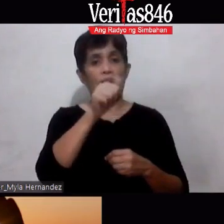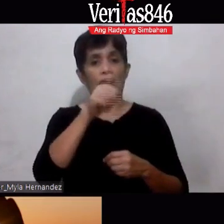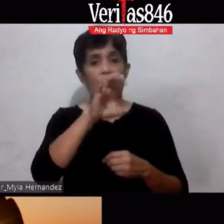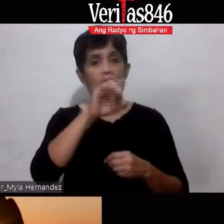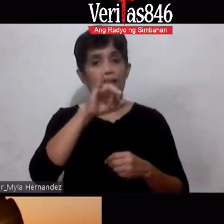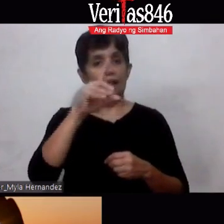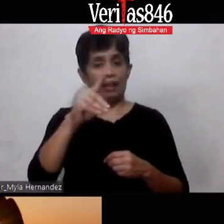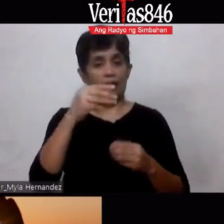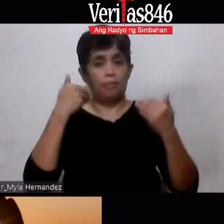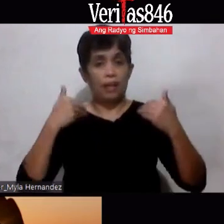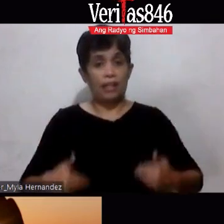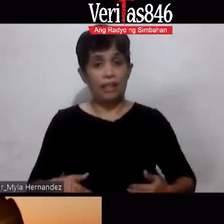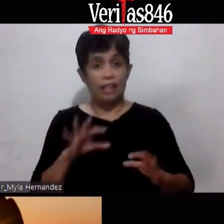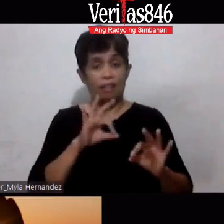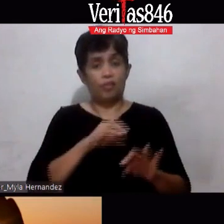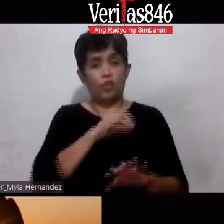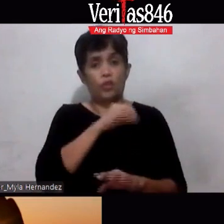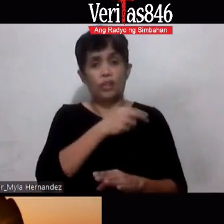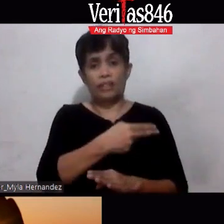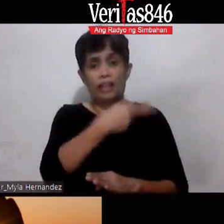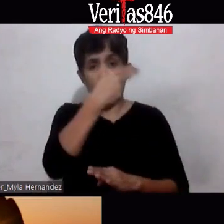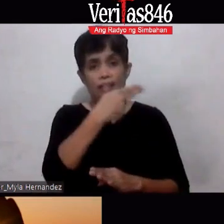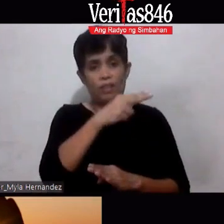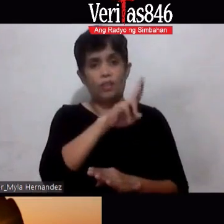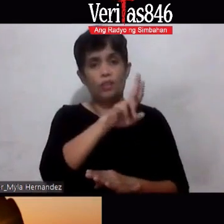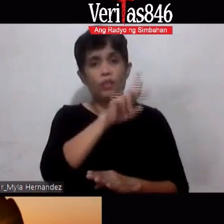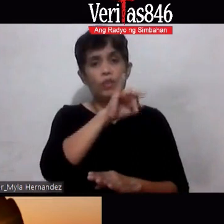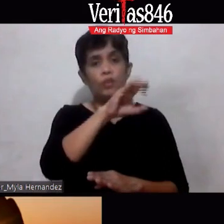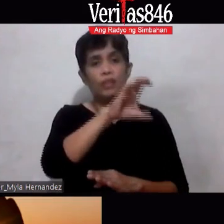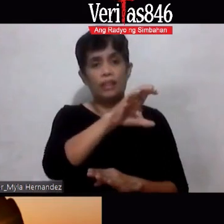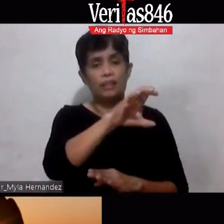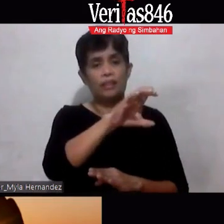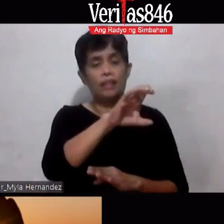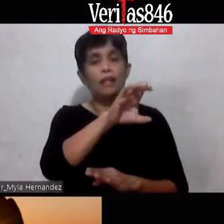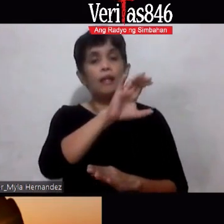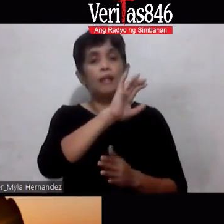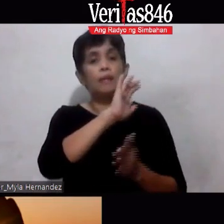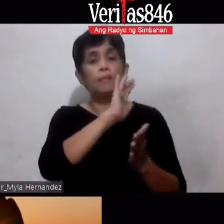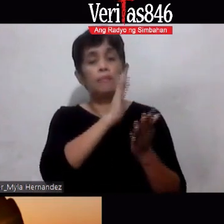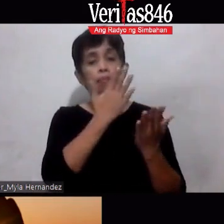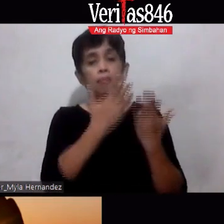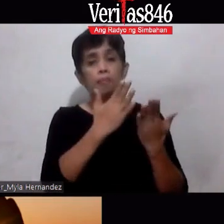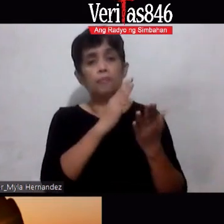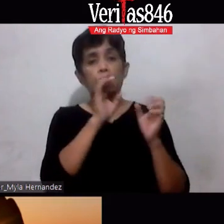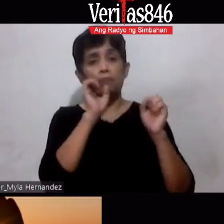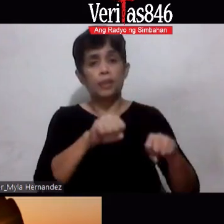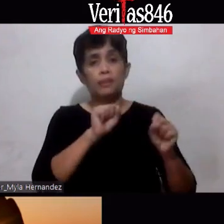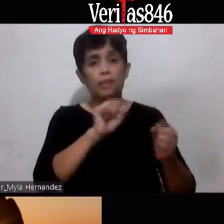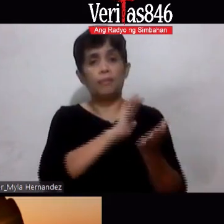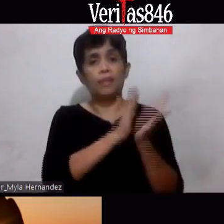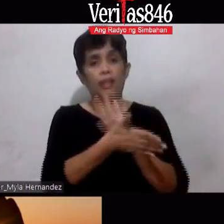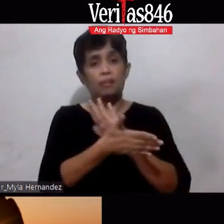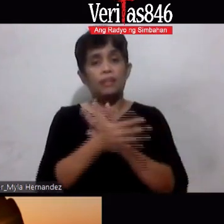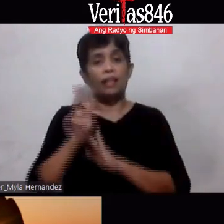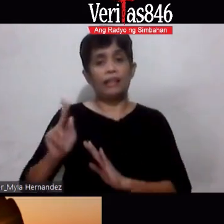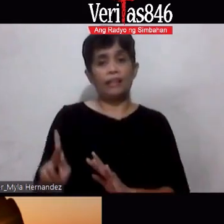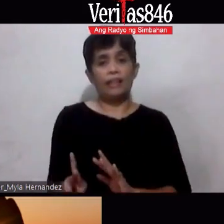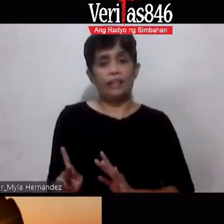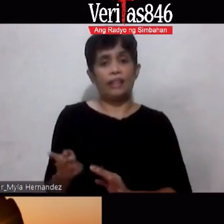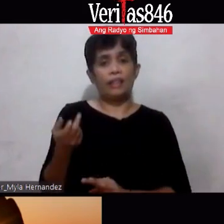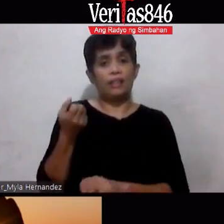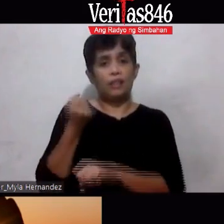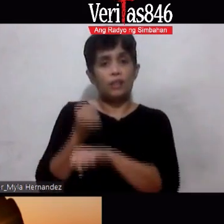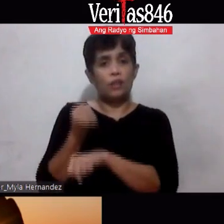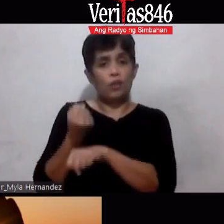pwede itong humantong sa kidney stone sa gout ano yung gout gout yung sinasabi nung iba na rayuma